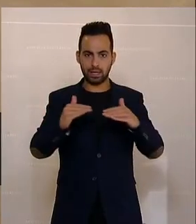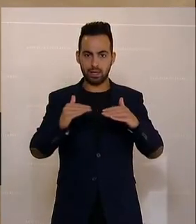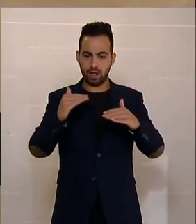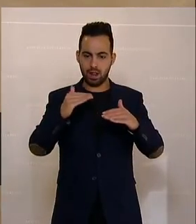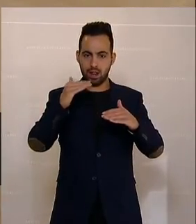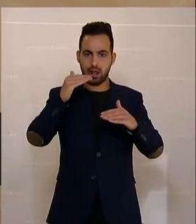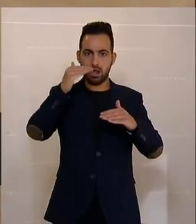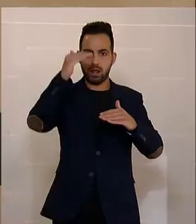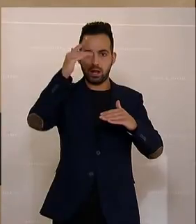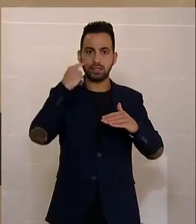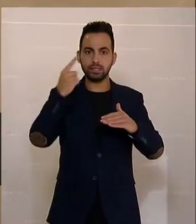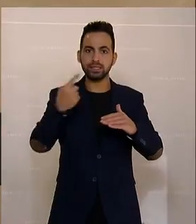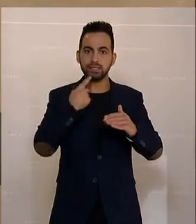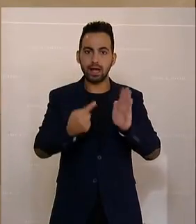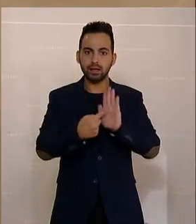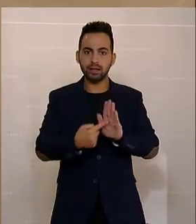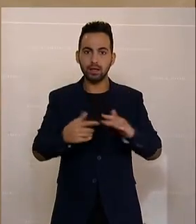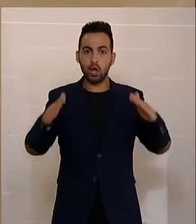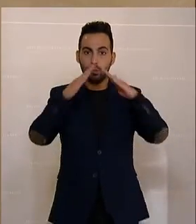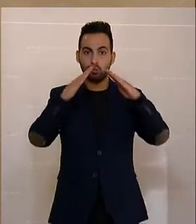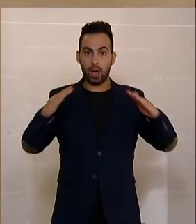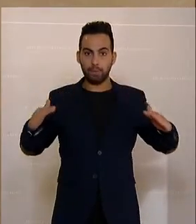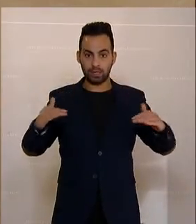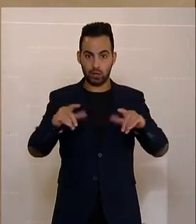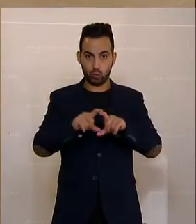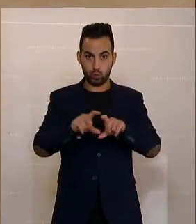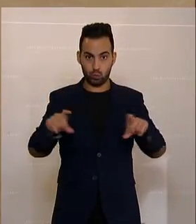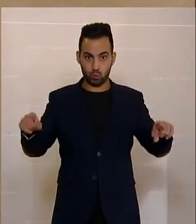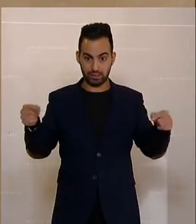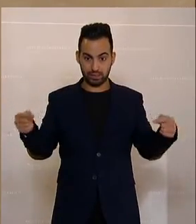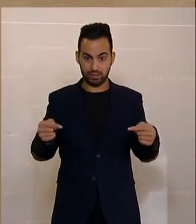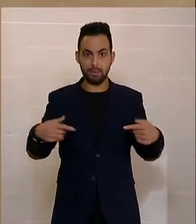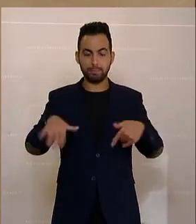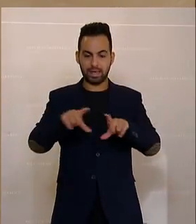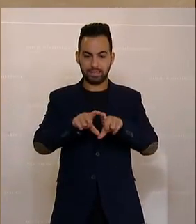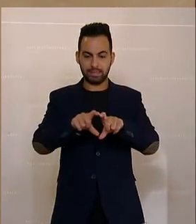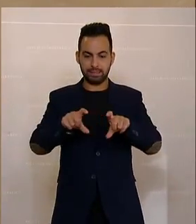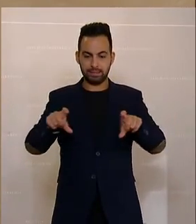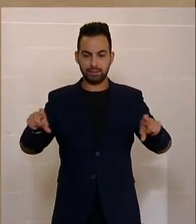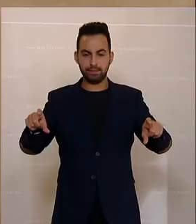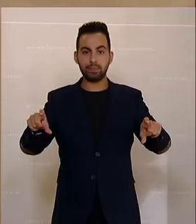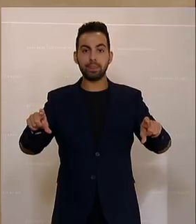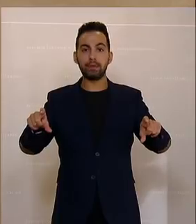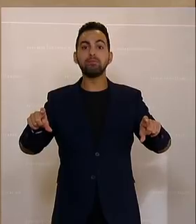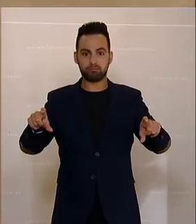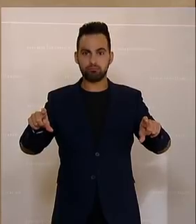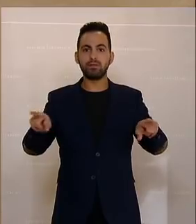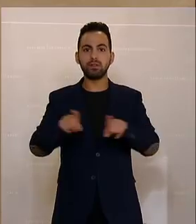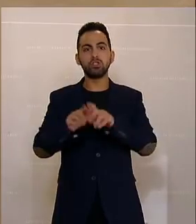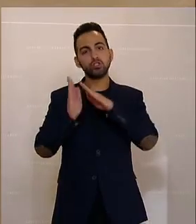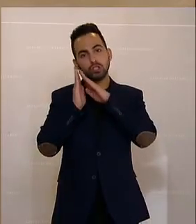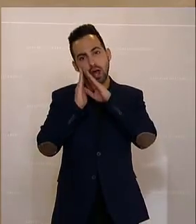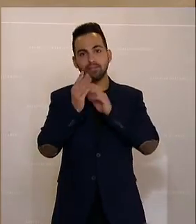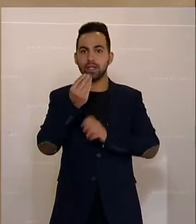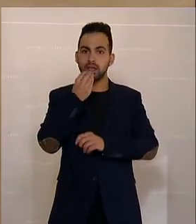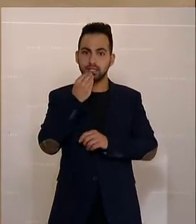hat. Und wissen Sie, was in dieser Pyramide ganz unten, dort wo sie am breitesten ist, gleich über den Bedürfnissen wie Schlaf und